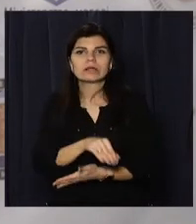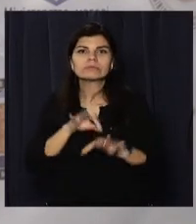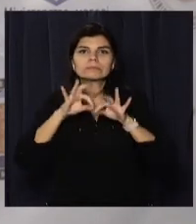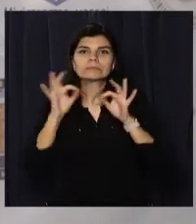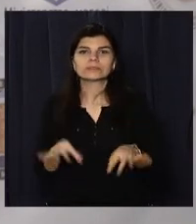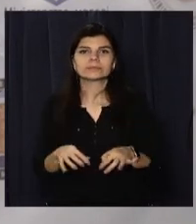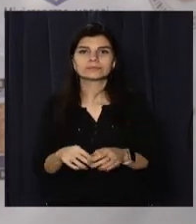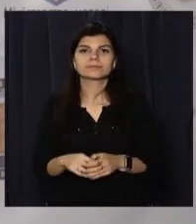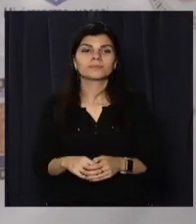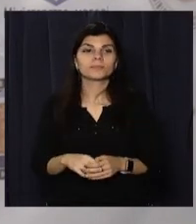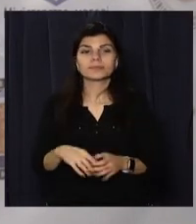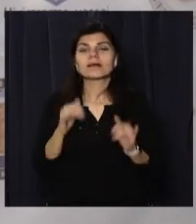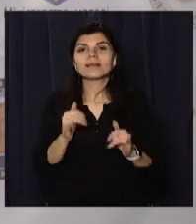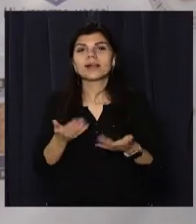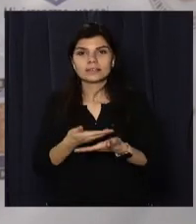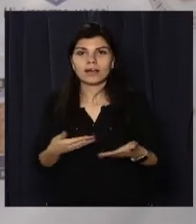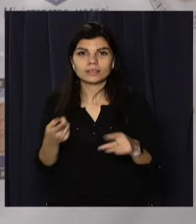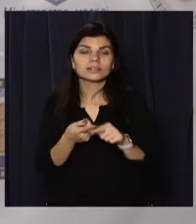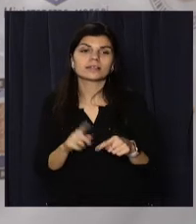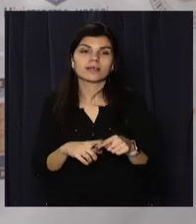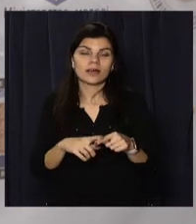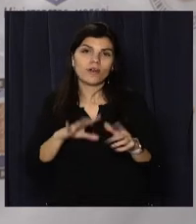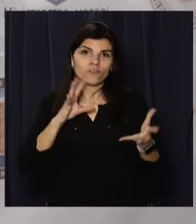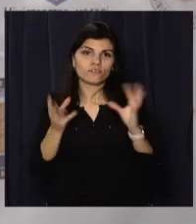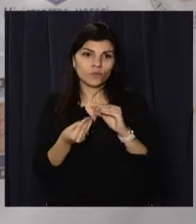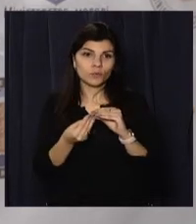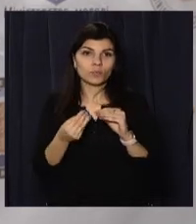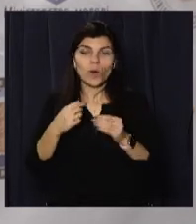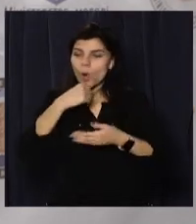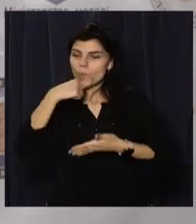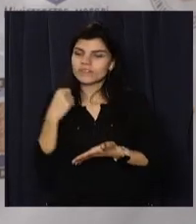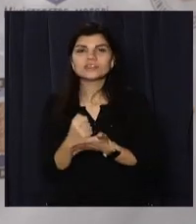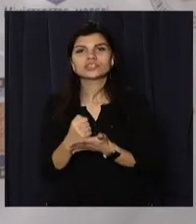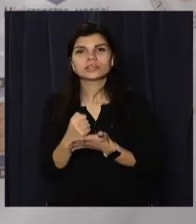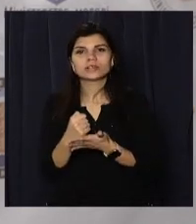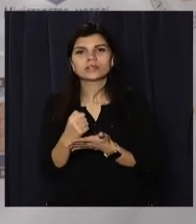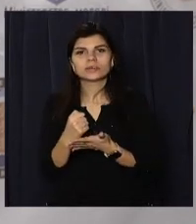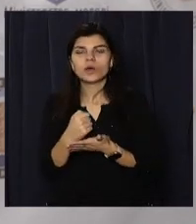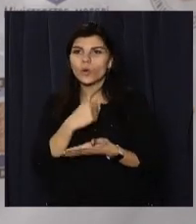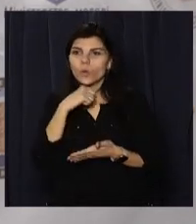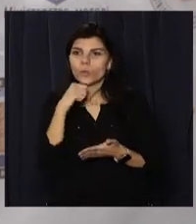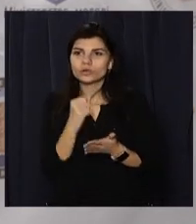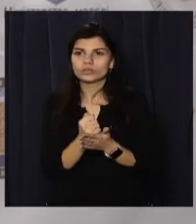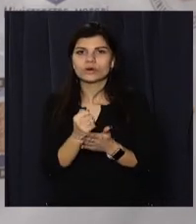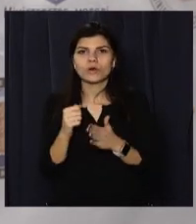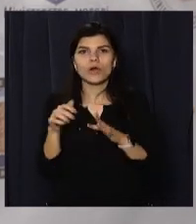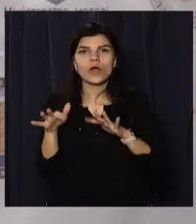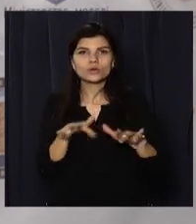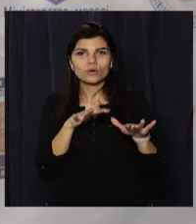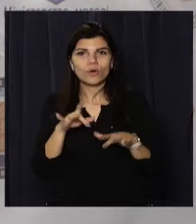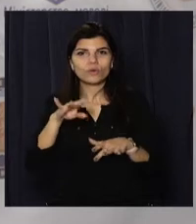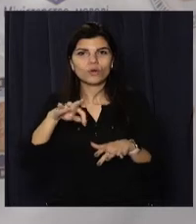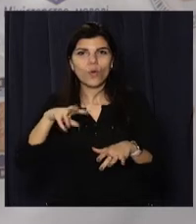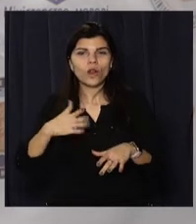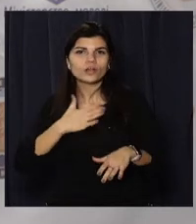спорта. А для нас це в цілому підтвердження ролі нашого регіона,